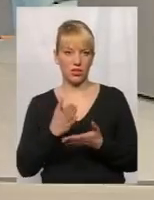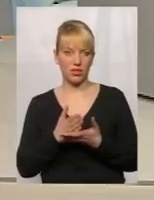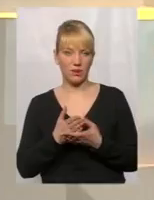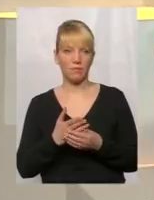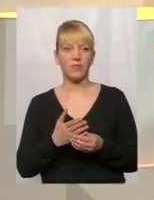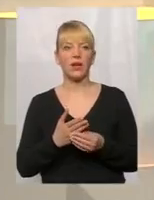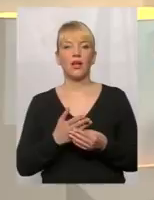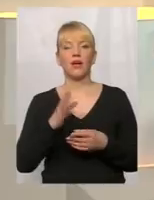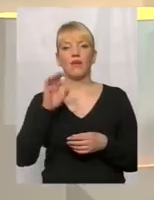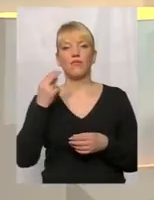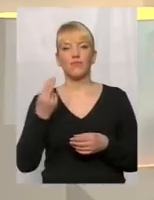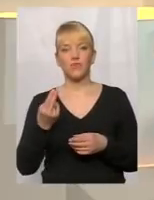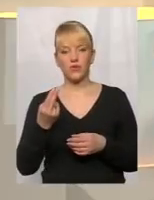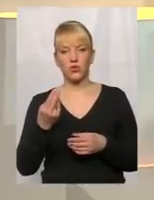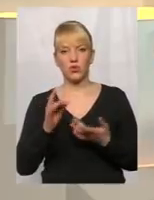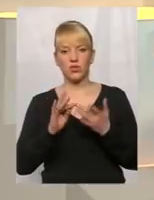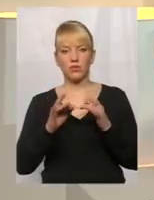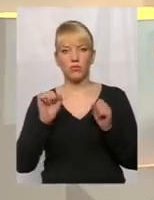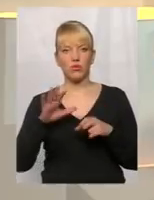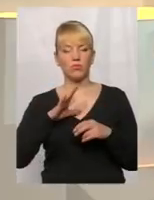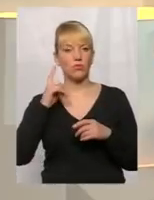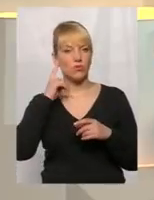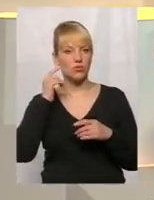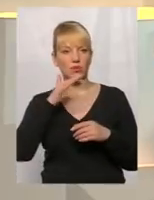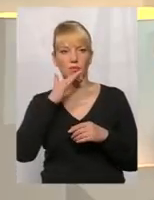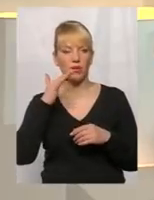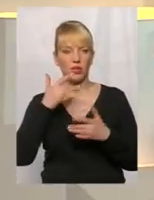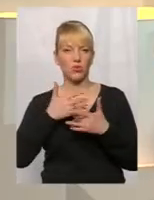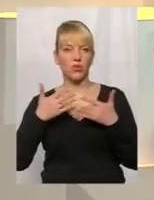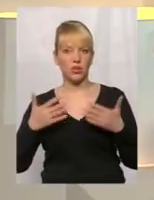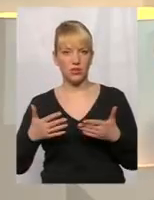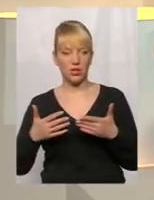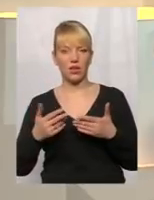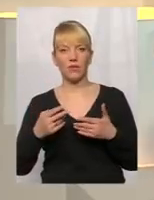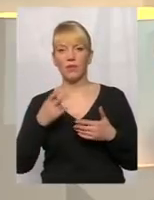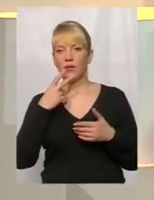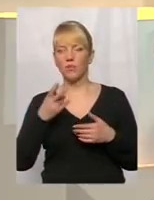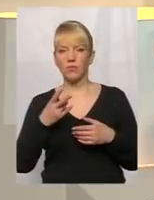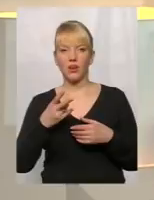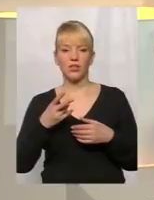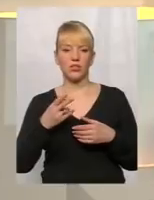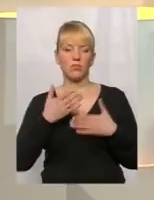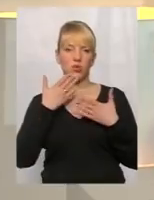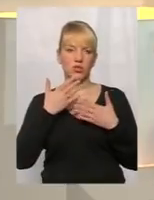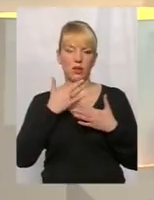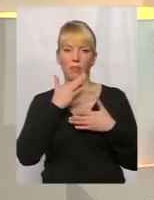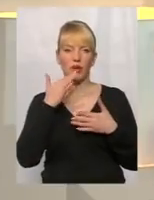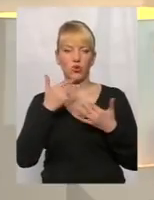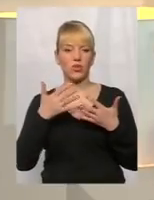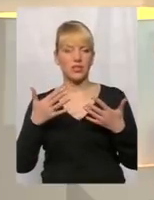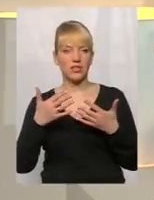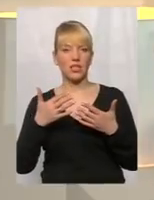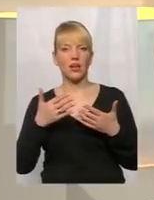В соцмережах можна було почути багато різних, побачити, прочитати багато різних коментарів.